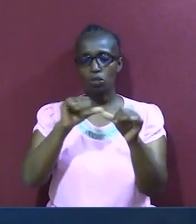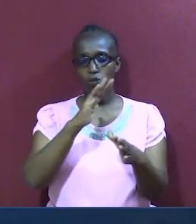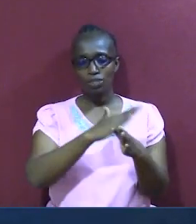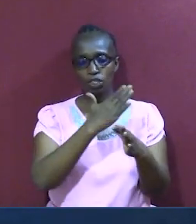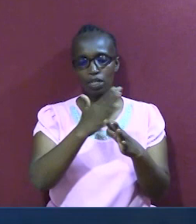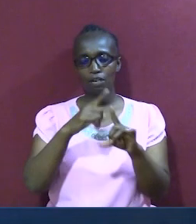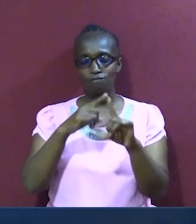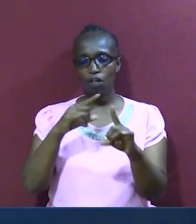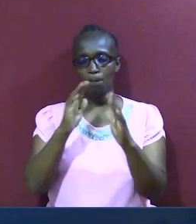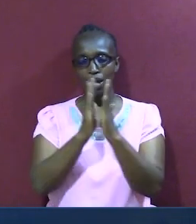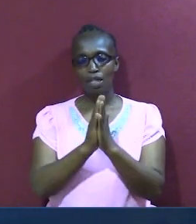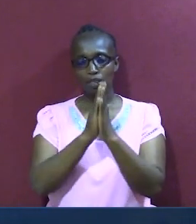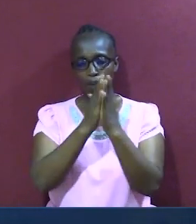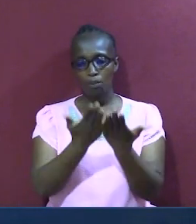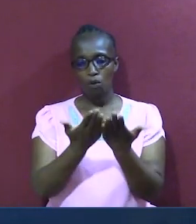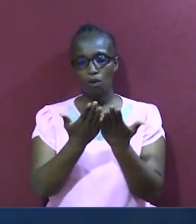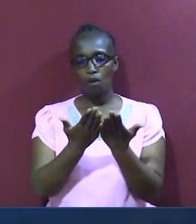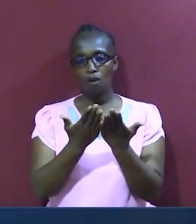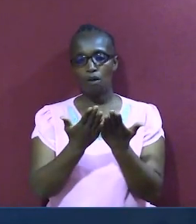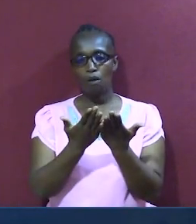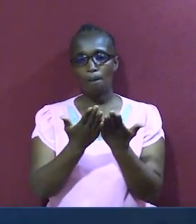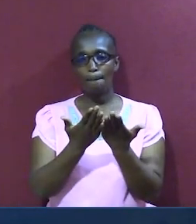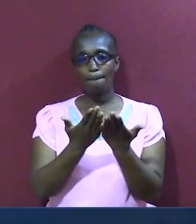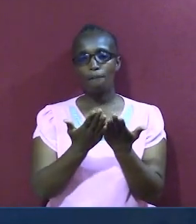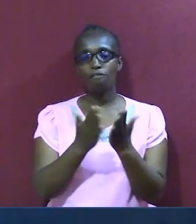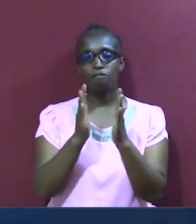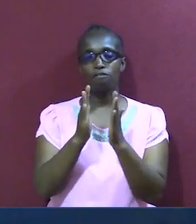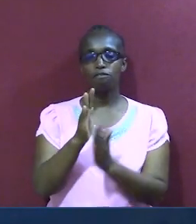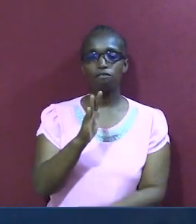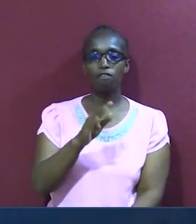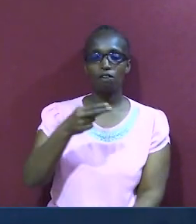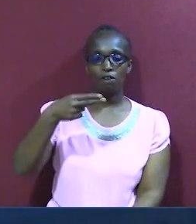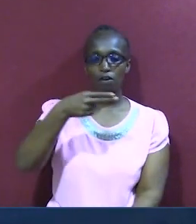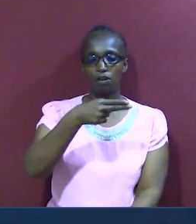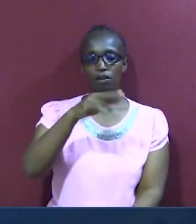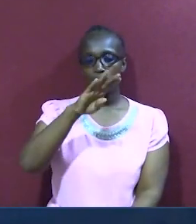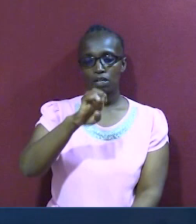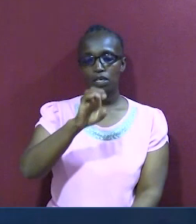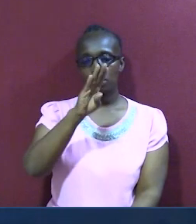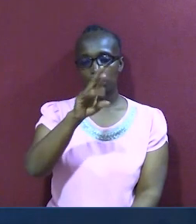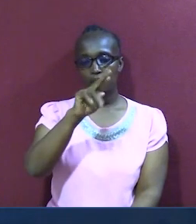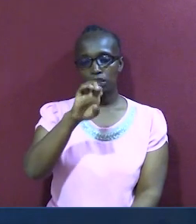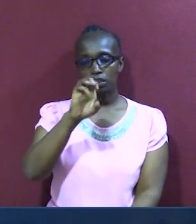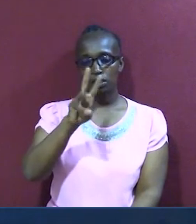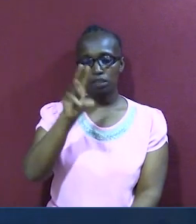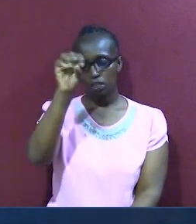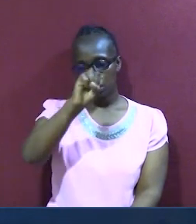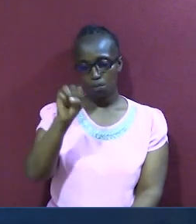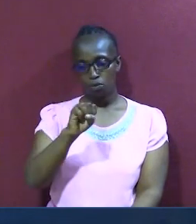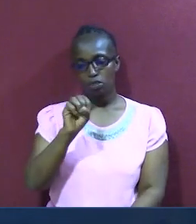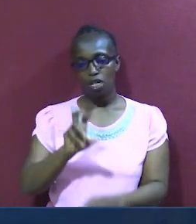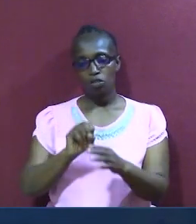kitabu, chawaraka waebrania, sura ni hiyo ya kumi na mbili,